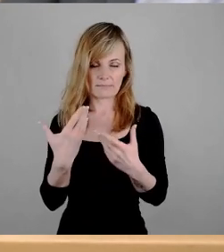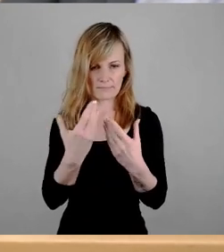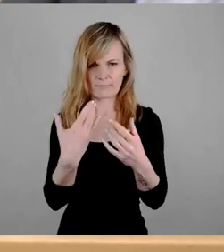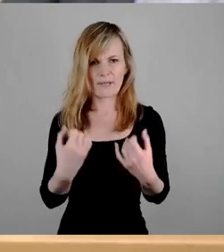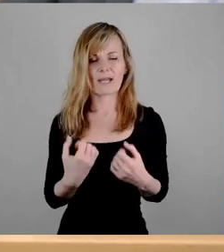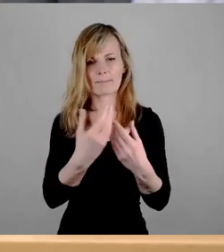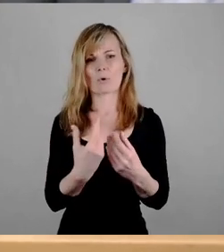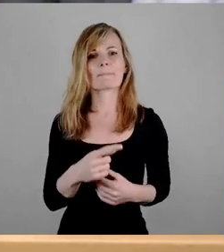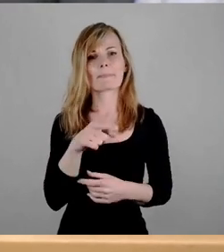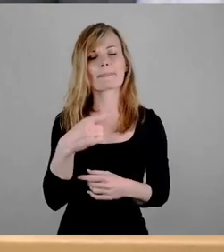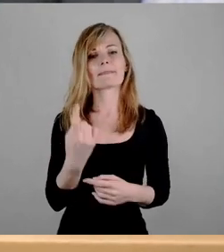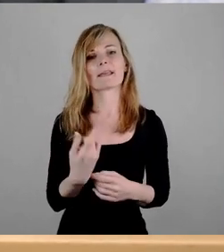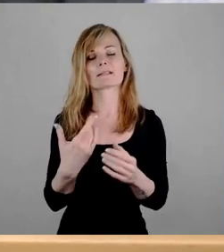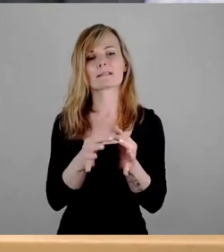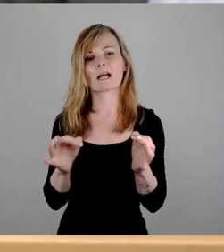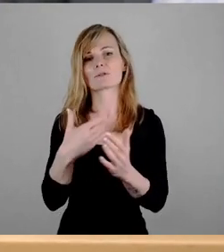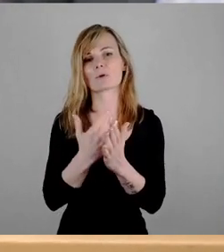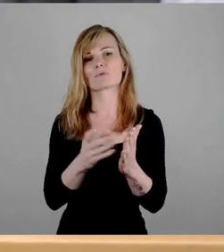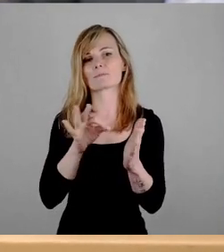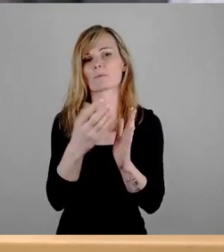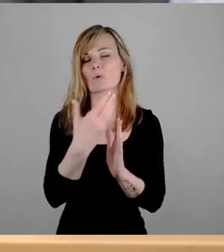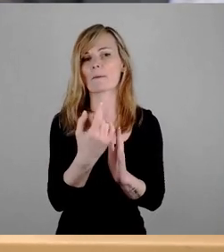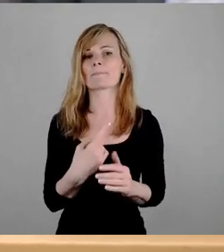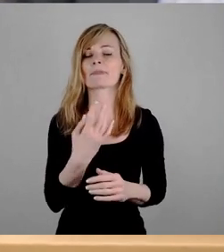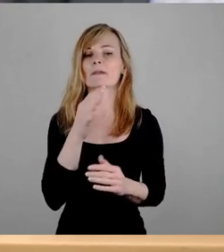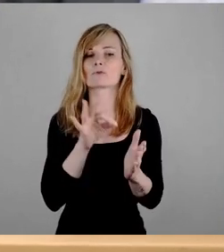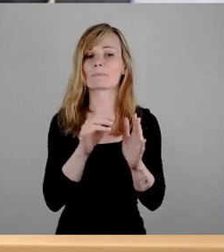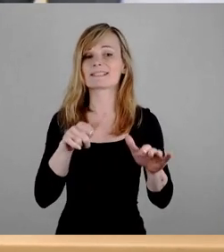Tagesordnungspunkt kommen, Top 17 1, Entwicklungskonzept für Skater.,tsch-Tch.,tsch